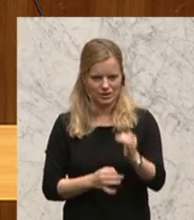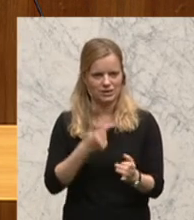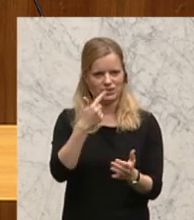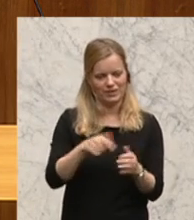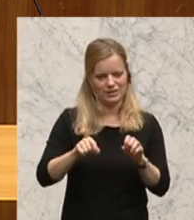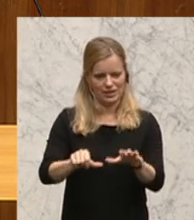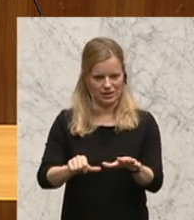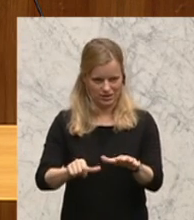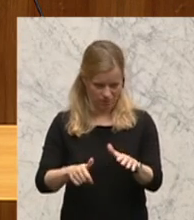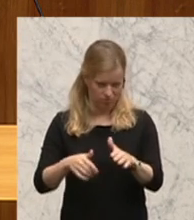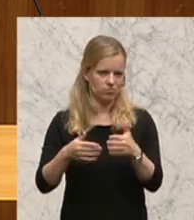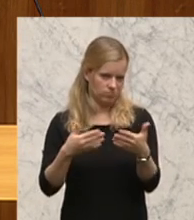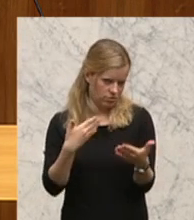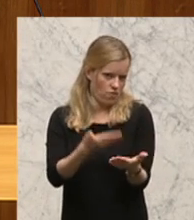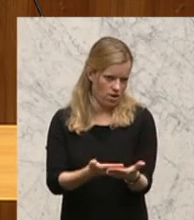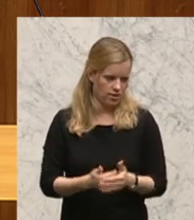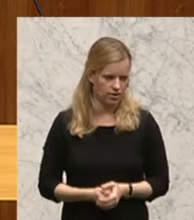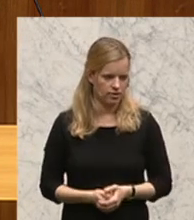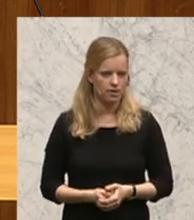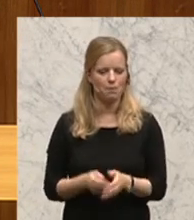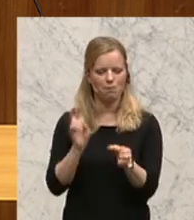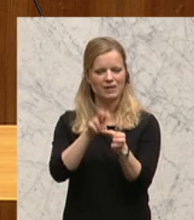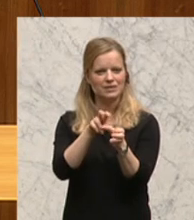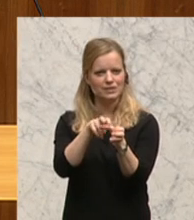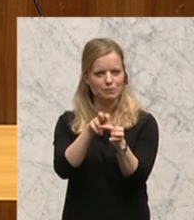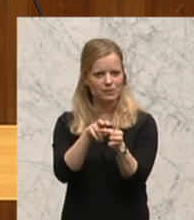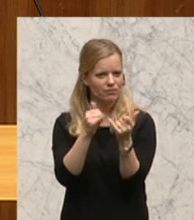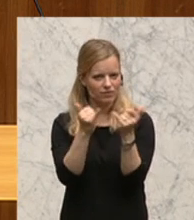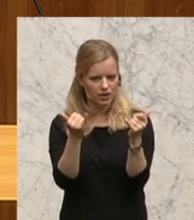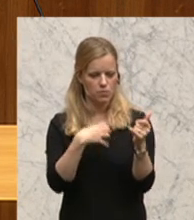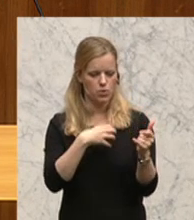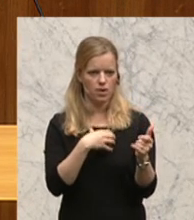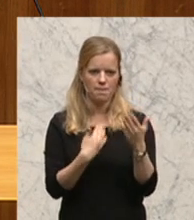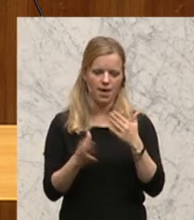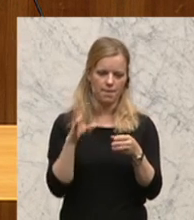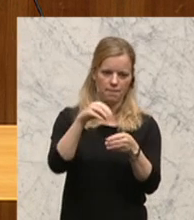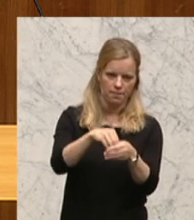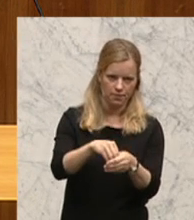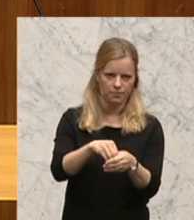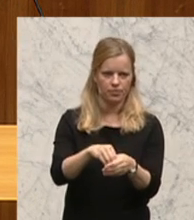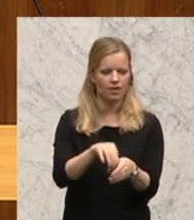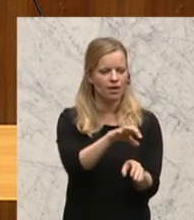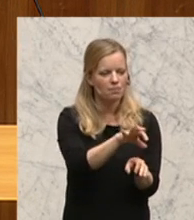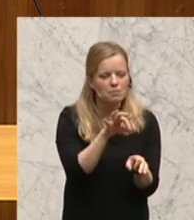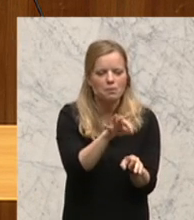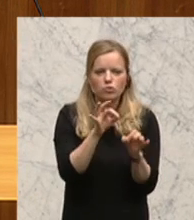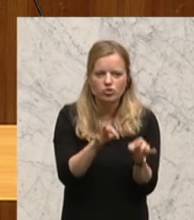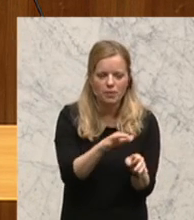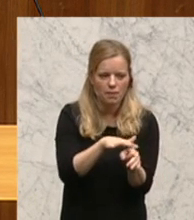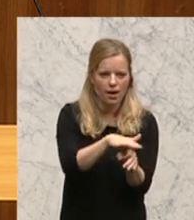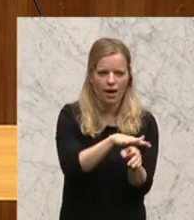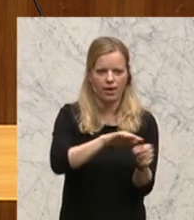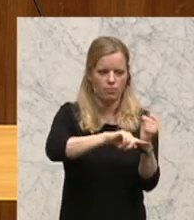Implementierung partizipativer Elemente für Bürgerinnen und Bürger bei der Erstellung selektiver Budgetbereiche auf Bundes-, Landes- und Gemeindeebene,